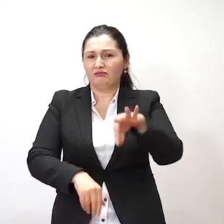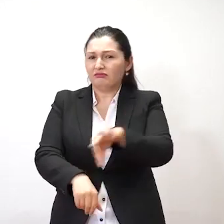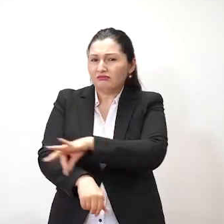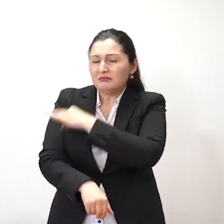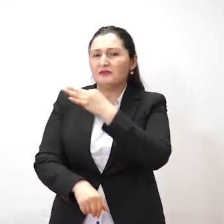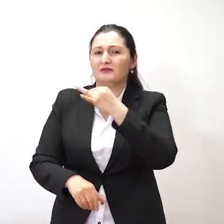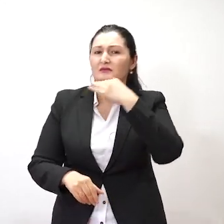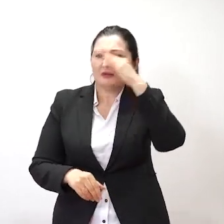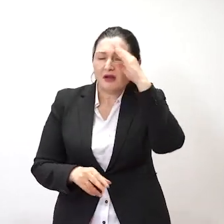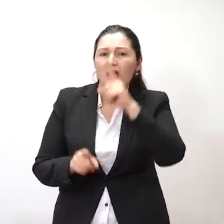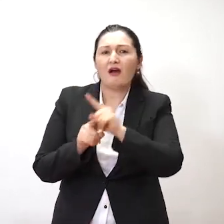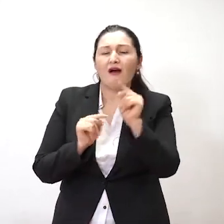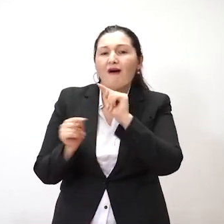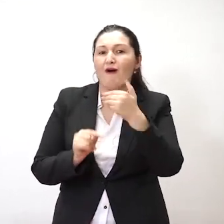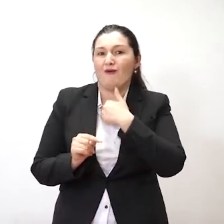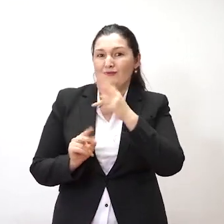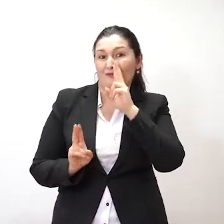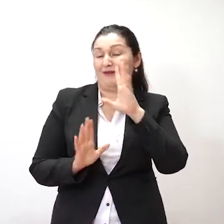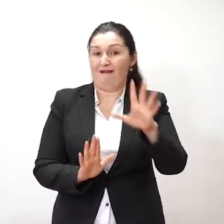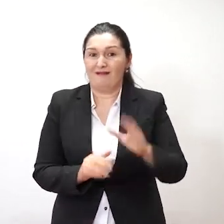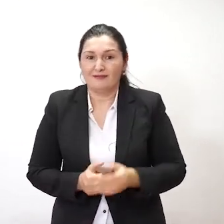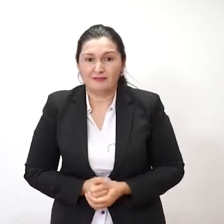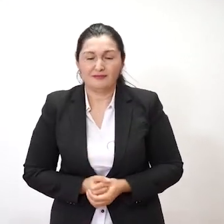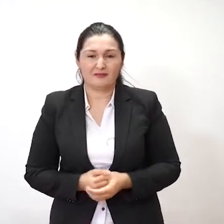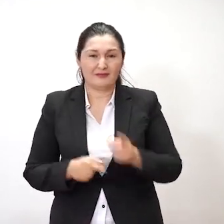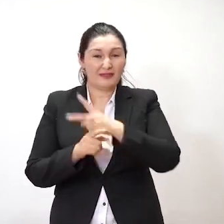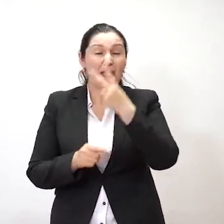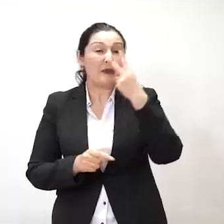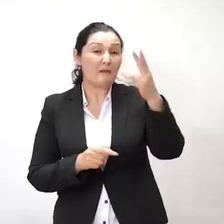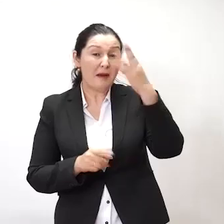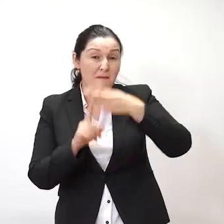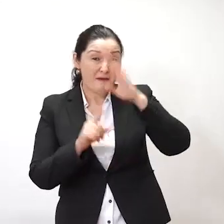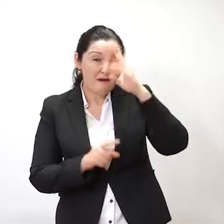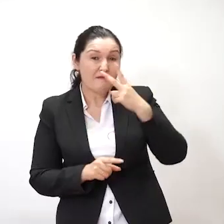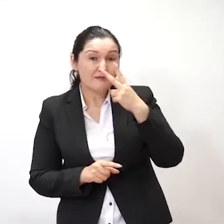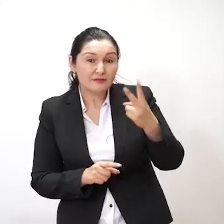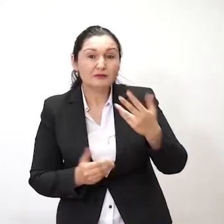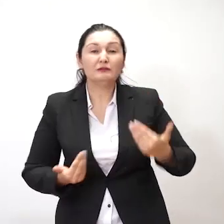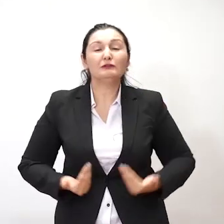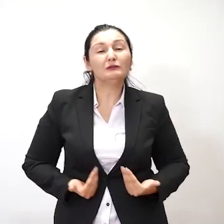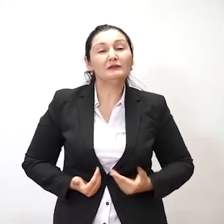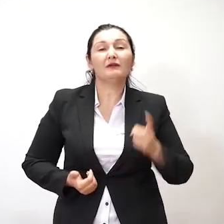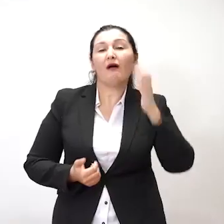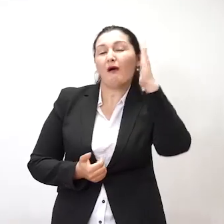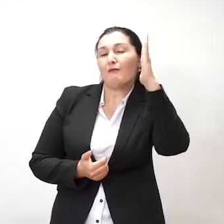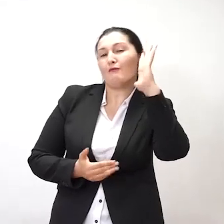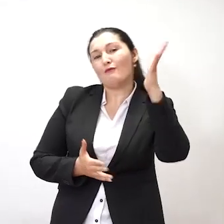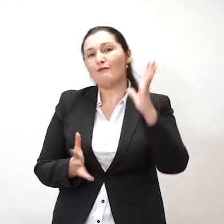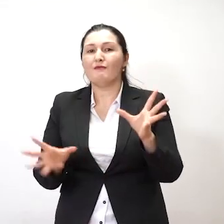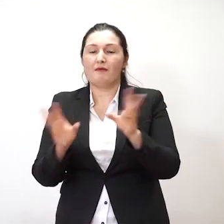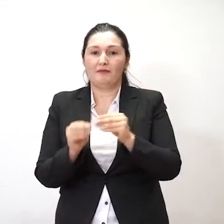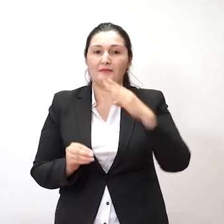پدرم نشان دادن خواست چانم که حوالا بشار بینده درست زندگی آیاندهش بارپکنند